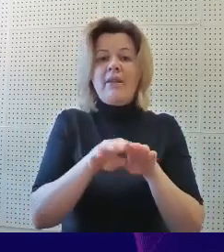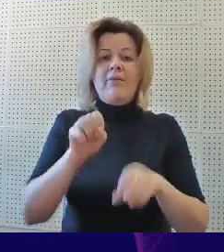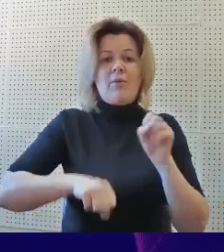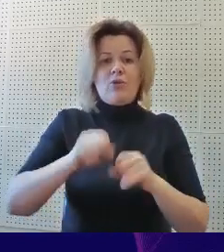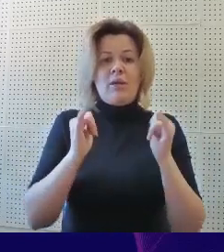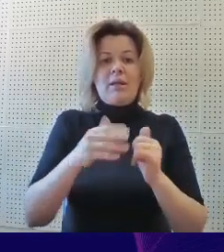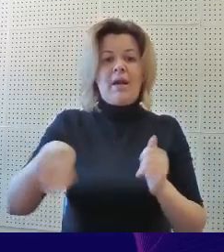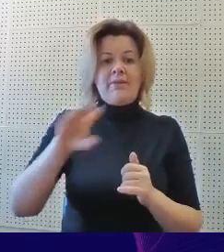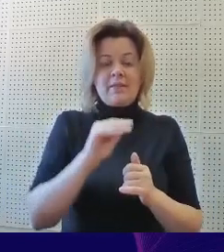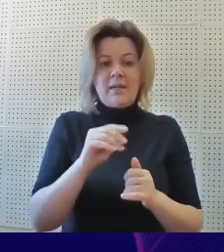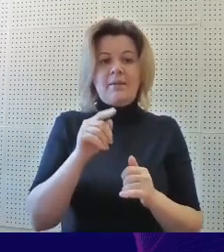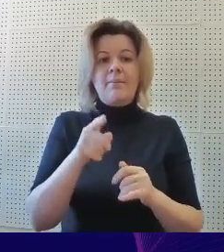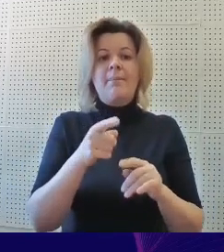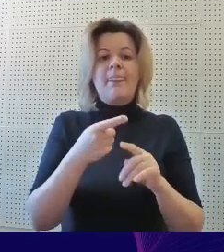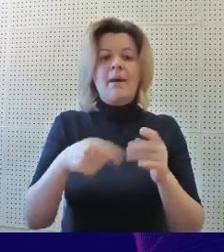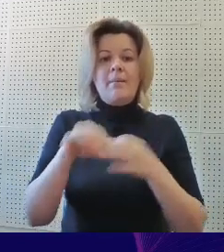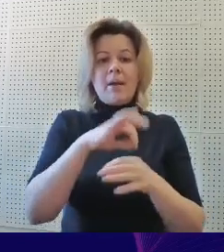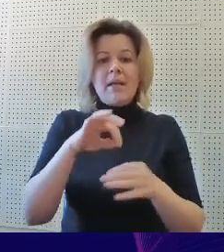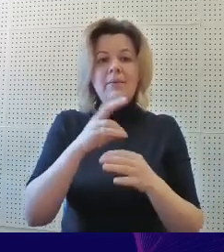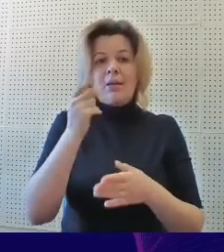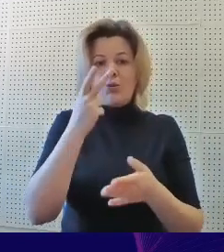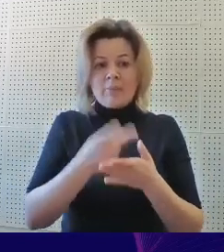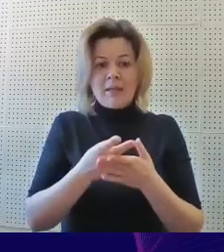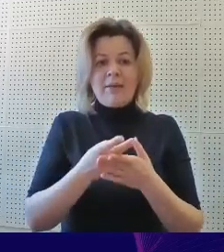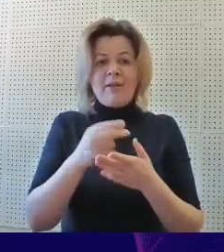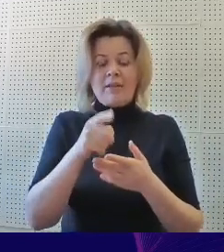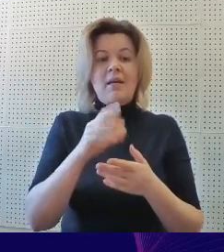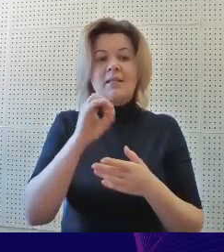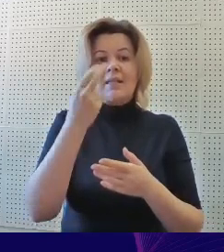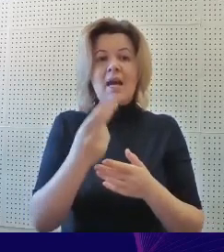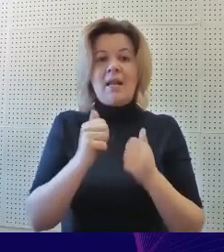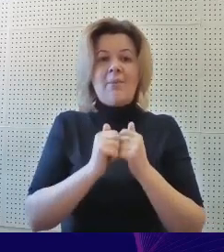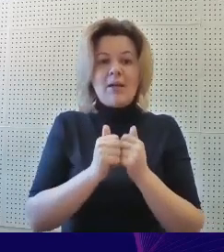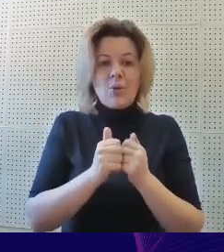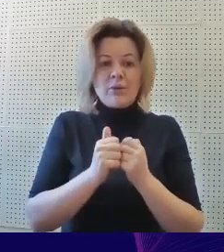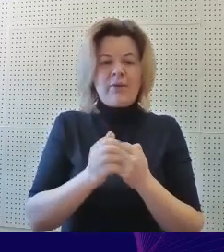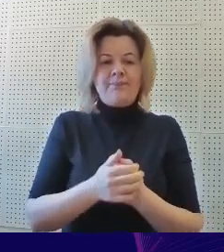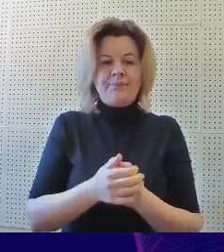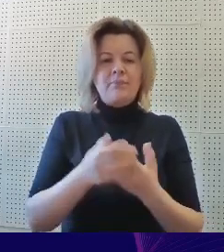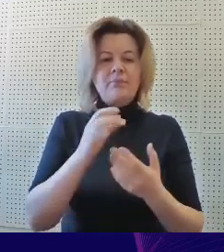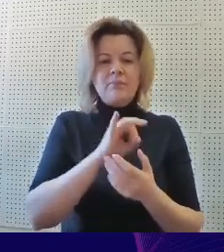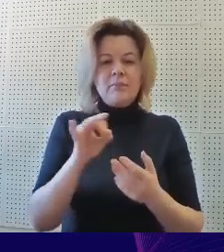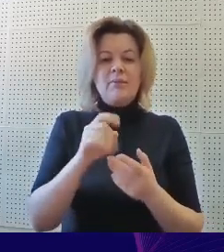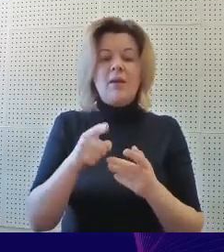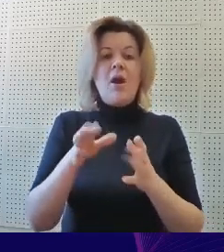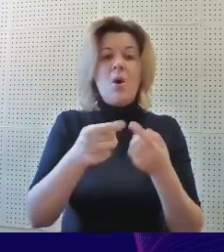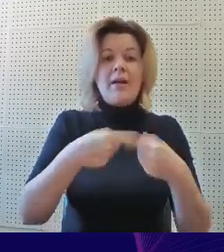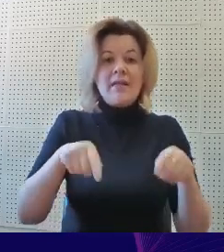Проект предусматривает двое впоследствием образовательных организаций, МТО,